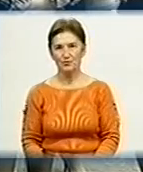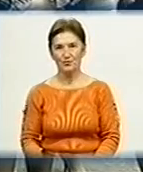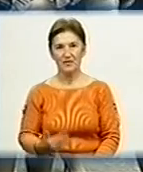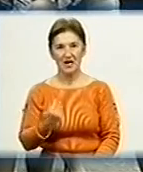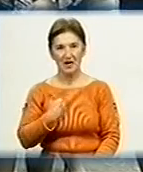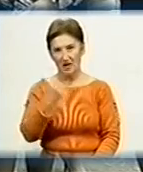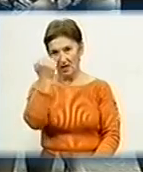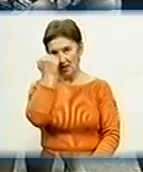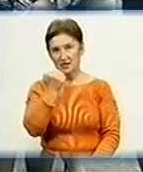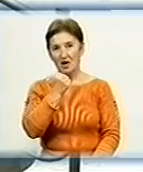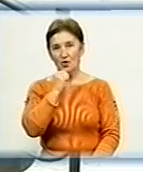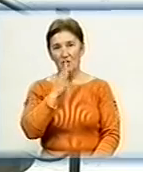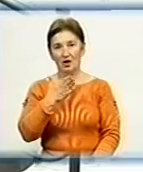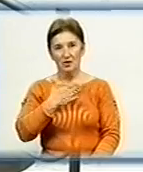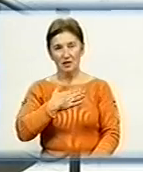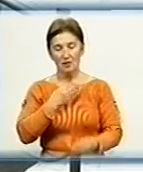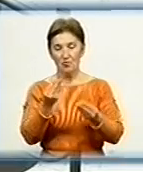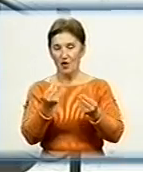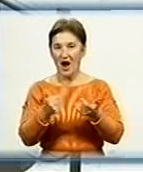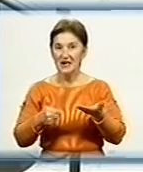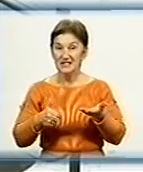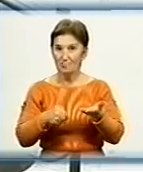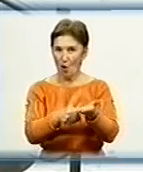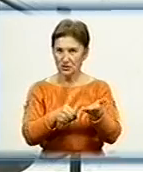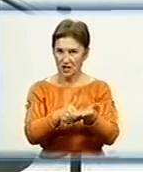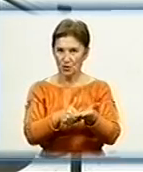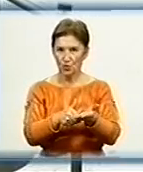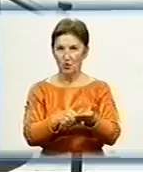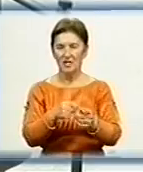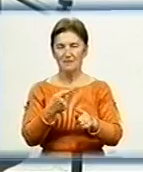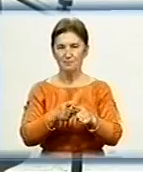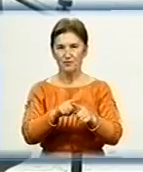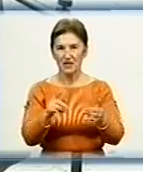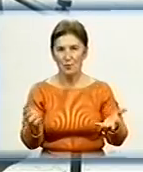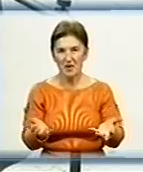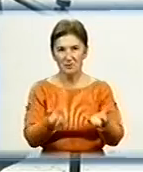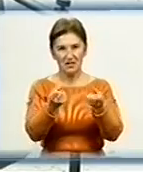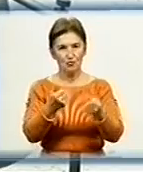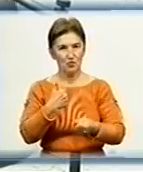нашому спонсору, який постійно і письменників підтримує в області,